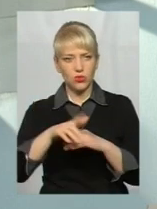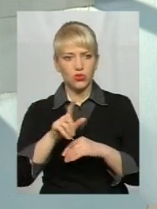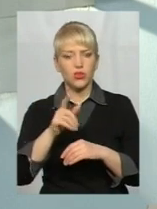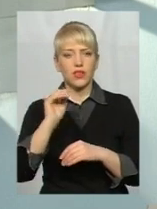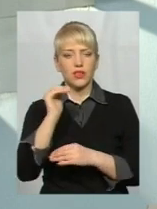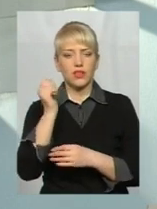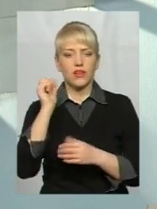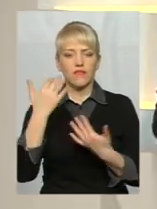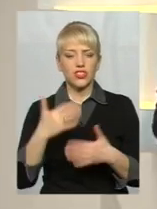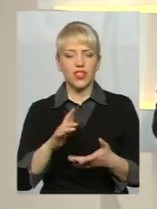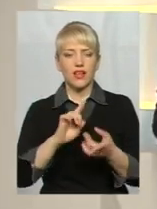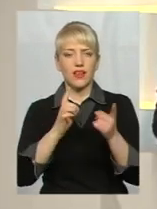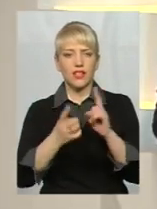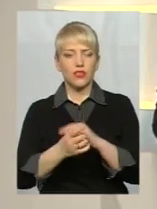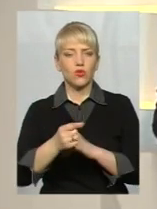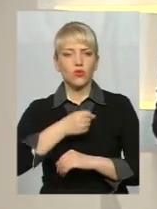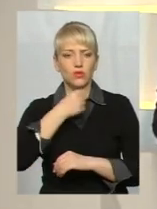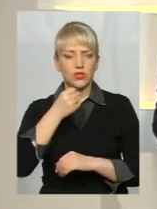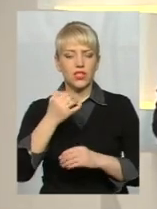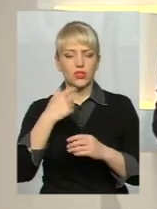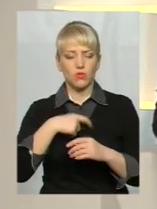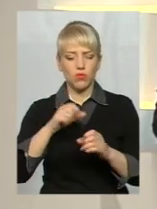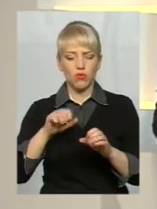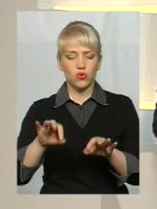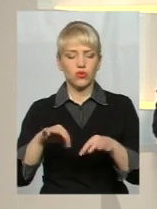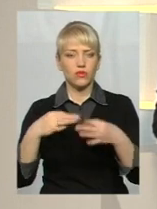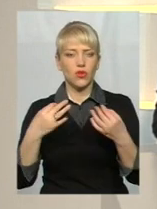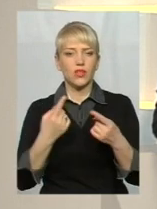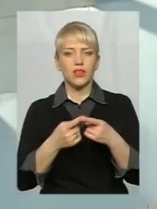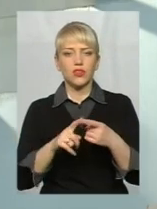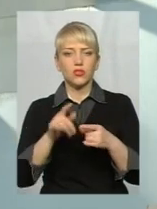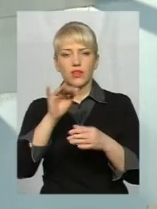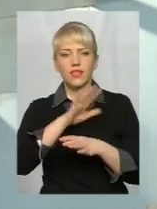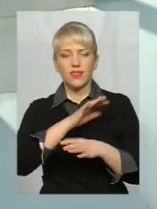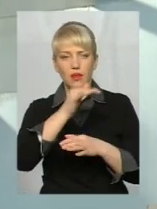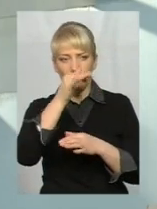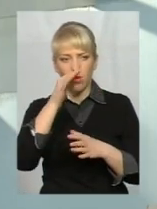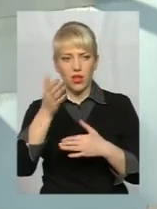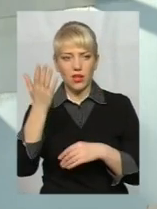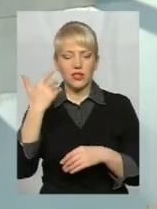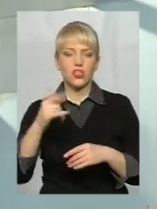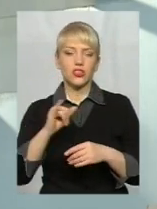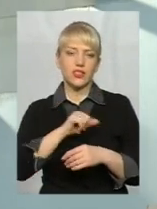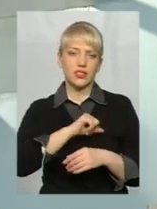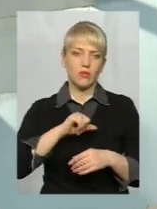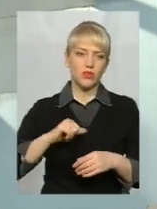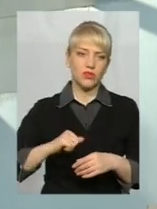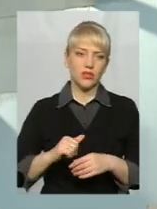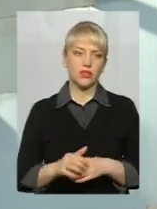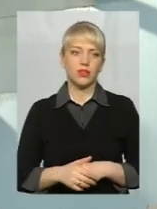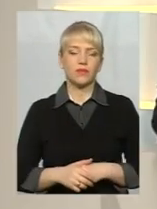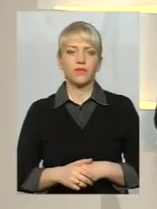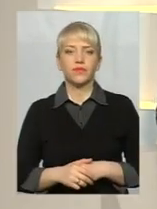може собі дозволити те, що вона не могла раніше, і зараз ніби вона більш-менш самостійна, і ніколи не закінчується.